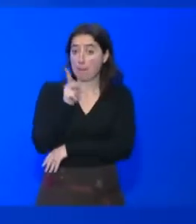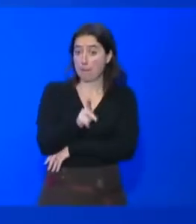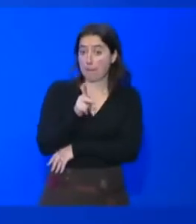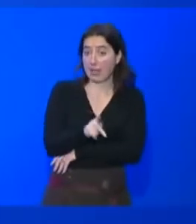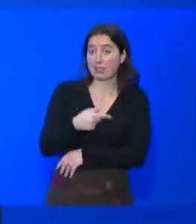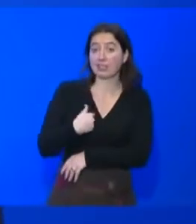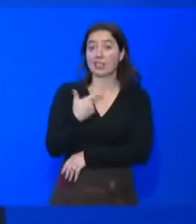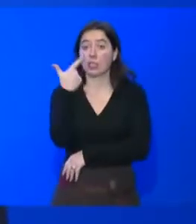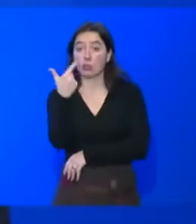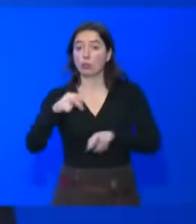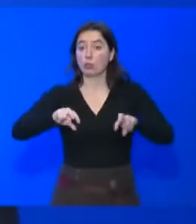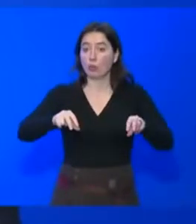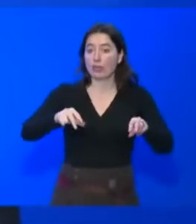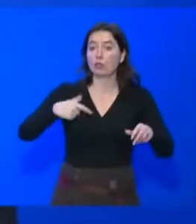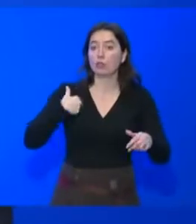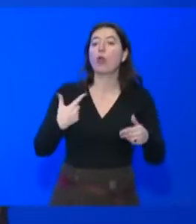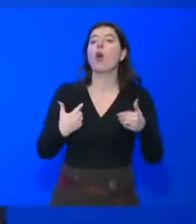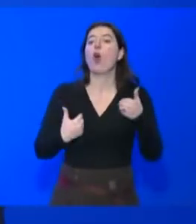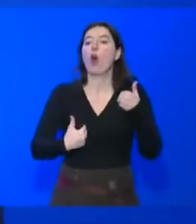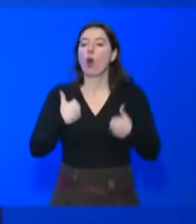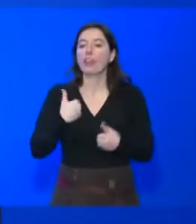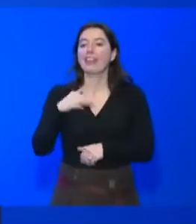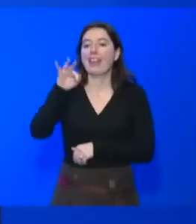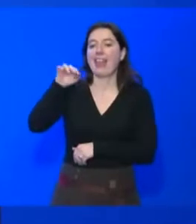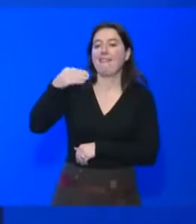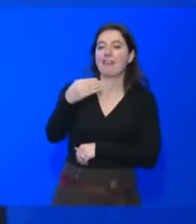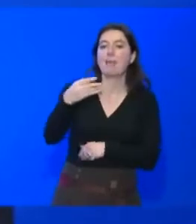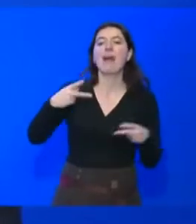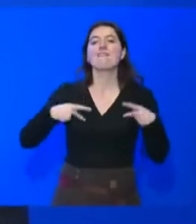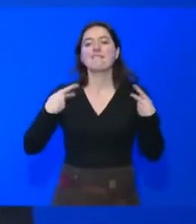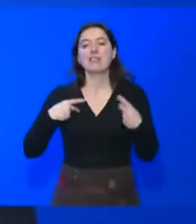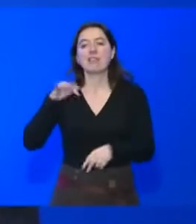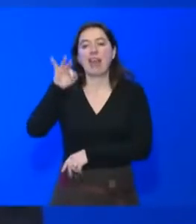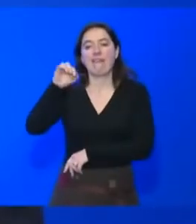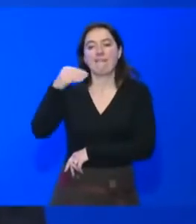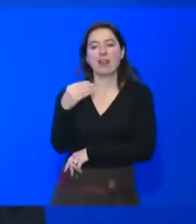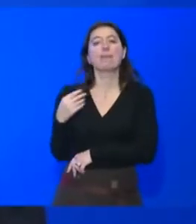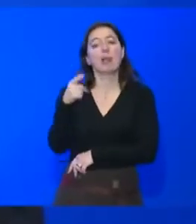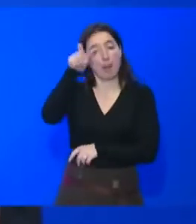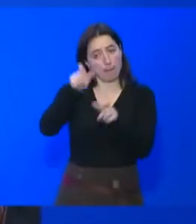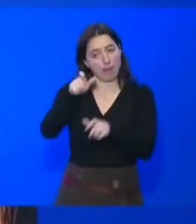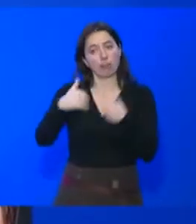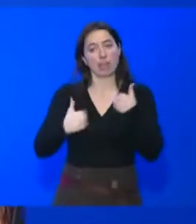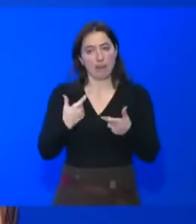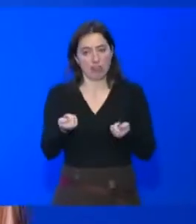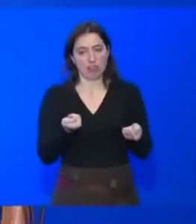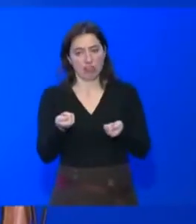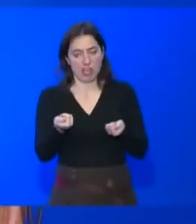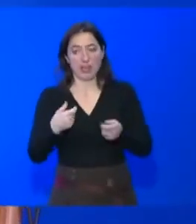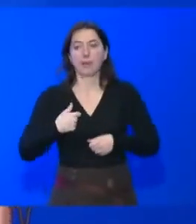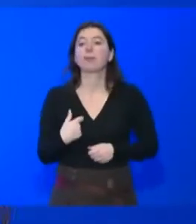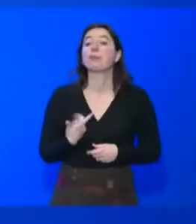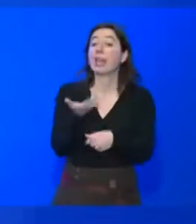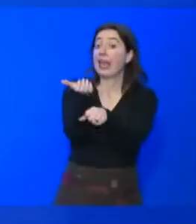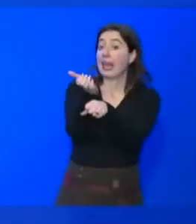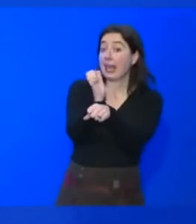radios, Vivre FM, Handi FM, animées par des personnes handicapées. Au niveau de la télévision, je connais une émission